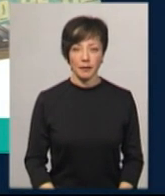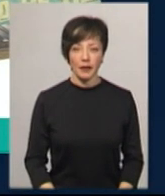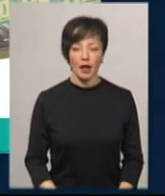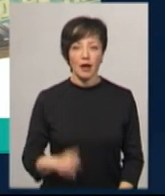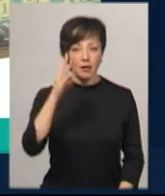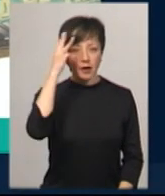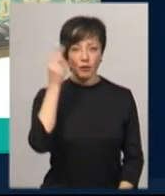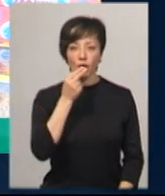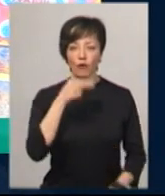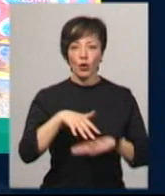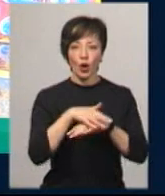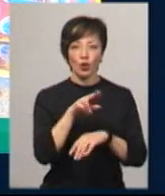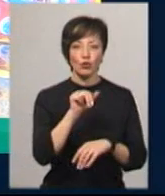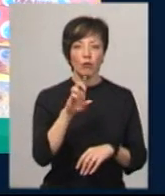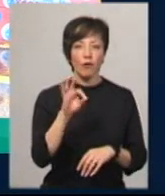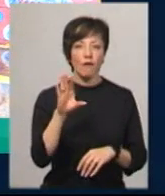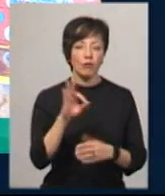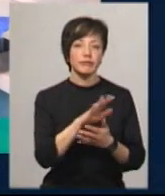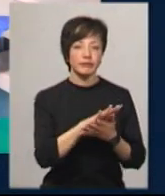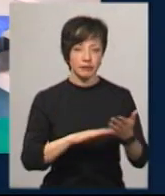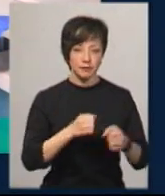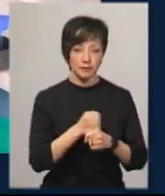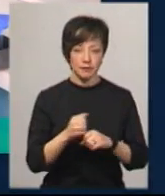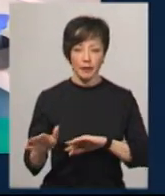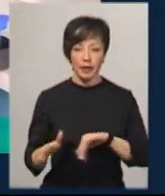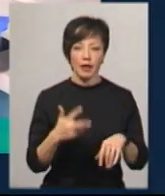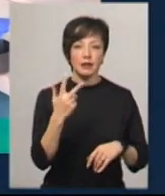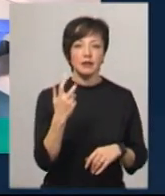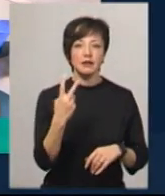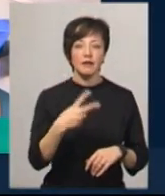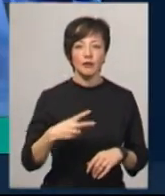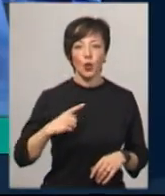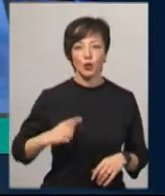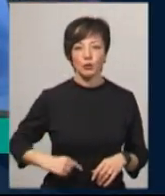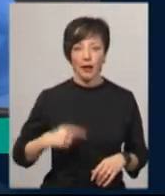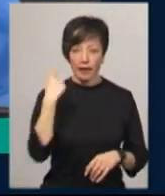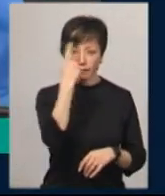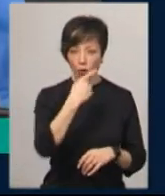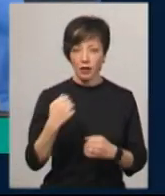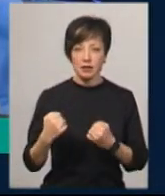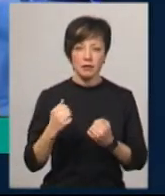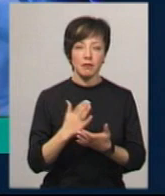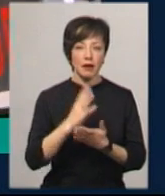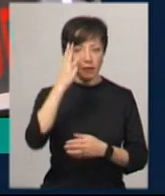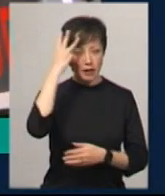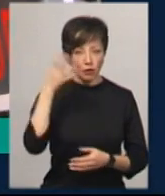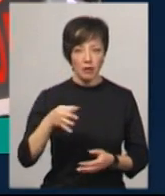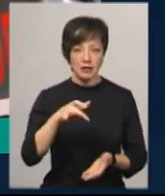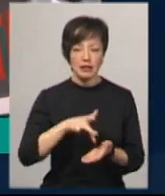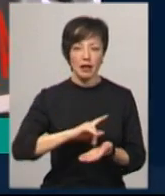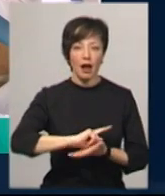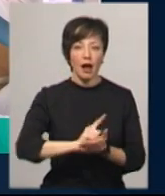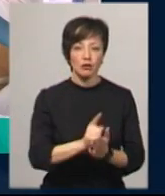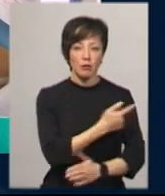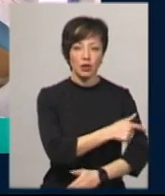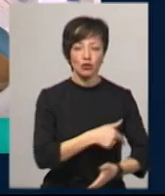Хмельницький продовольчий ринок Дубове продовжує працювати. 320 костюмів індивідуального захисту має Хмельницький обласний центр екстреної